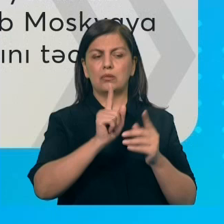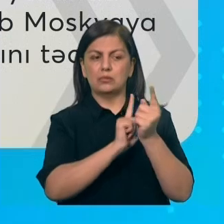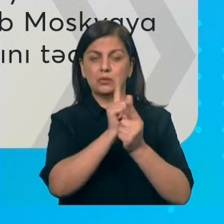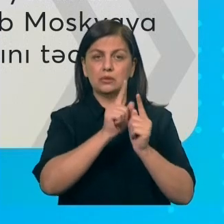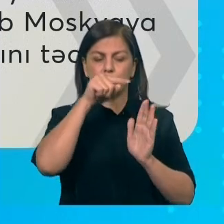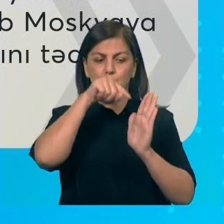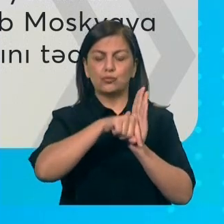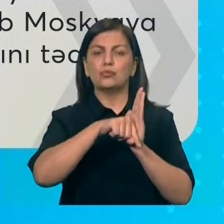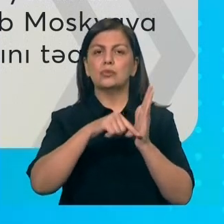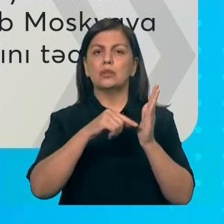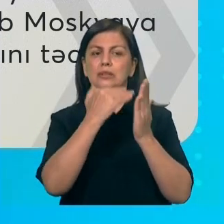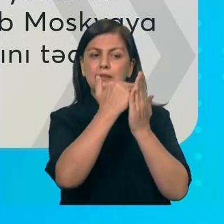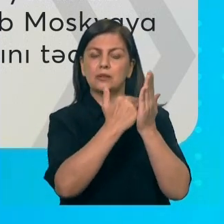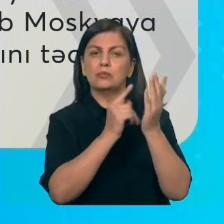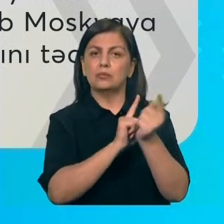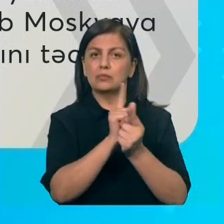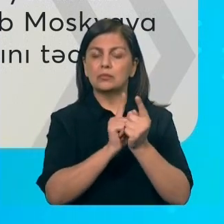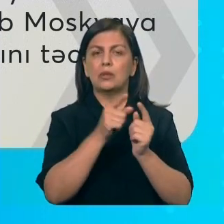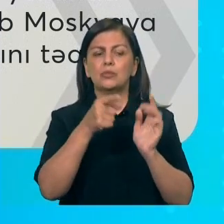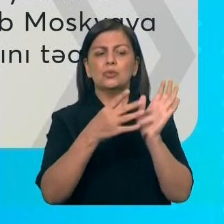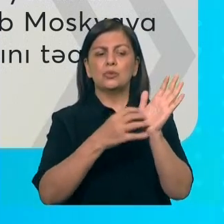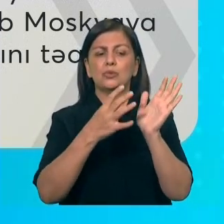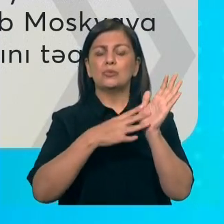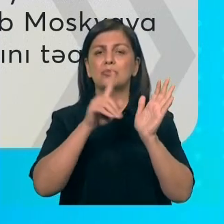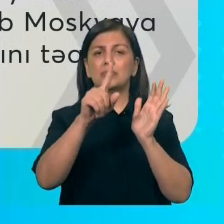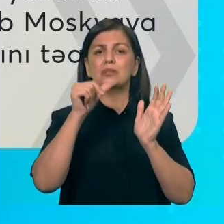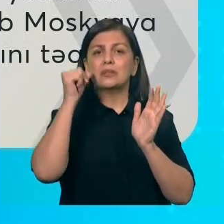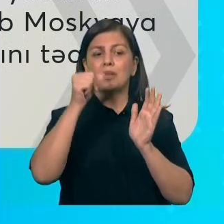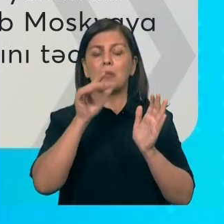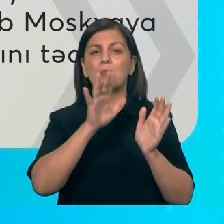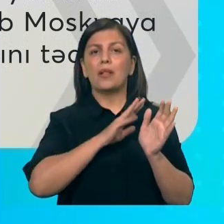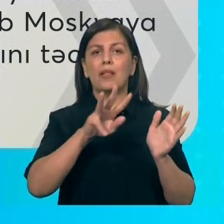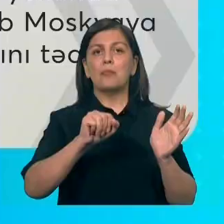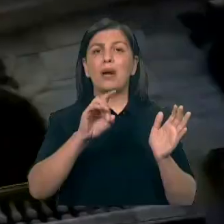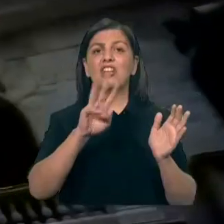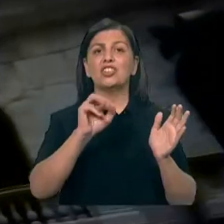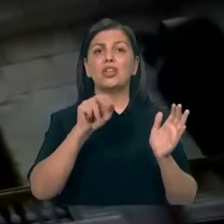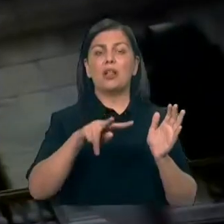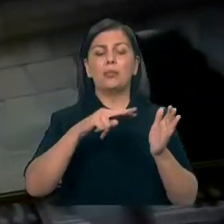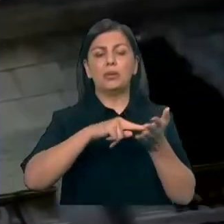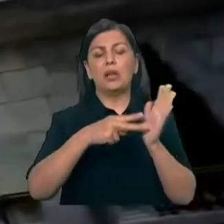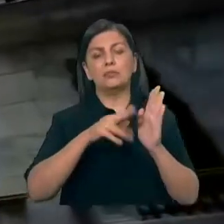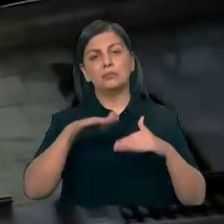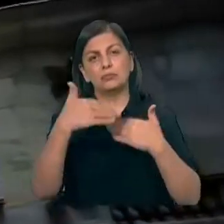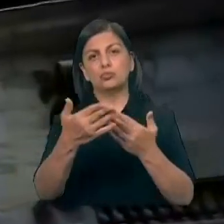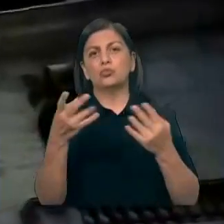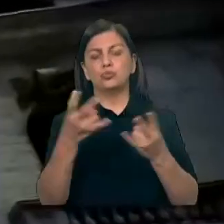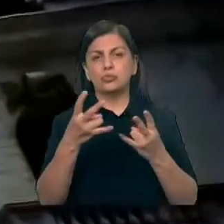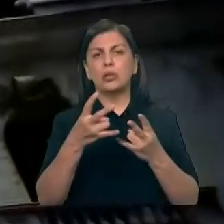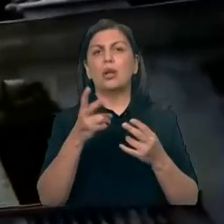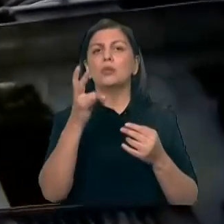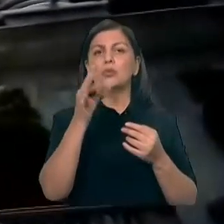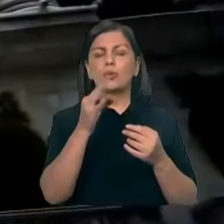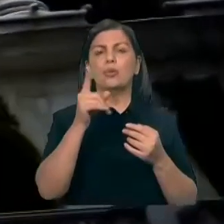yaradılarsa, Qərb Moskvaya 1991-ci ildə təqdim etmədiyi Marshall planını təqdim etməlidir. Bununla belə kollektiv qərbi